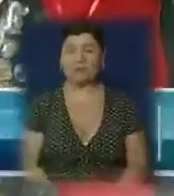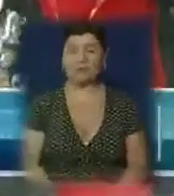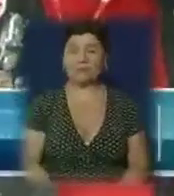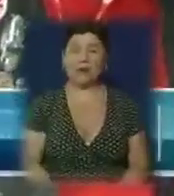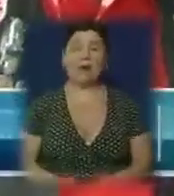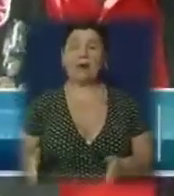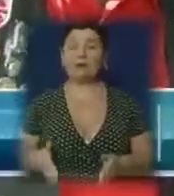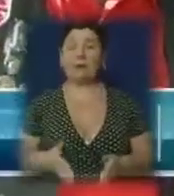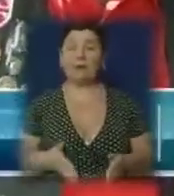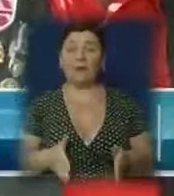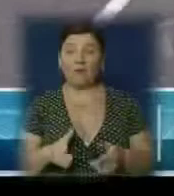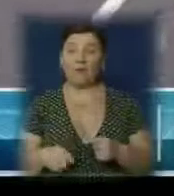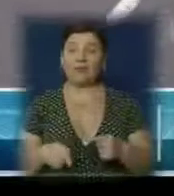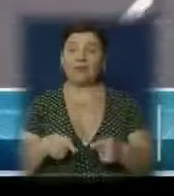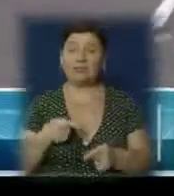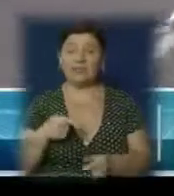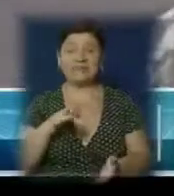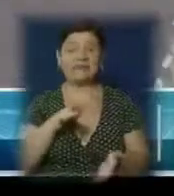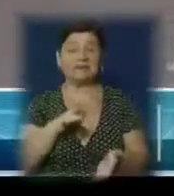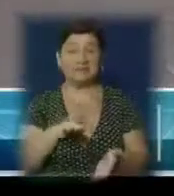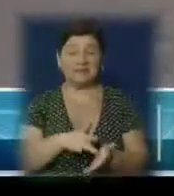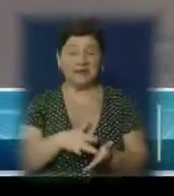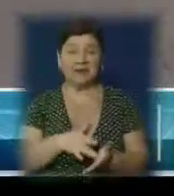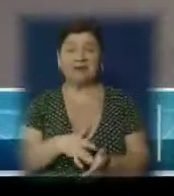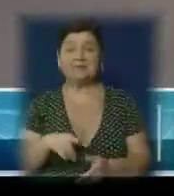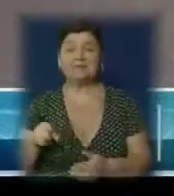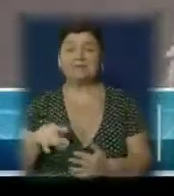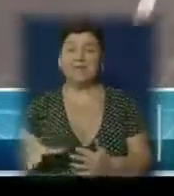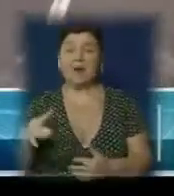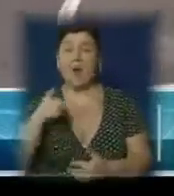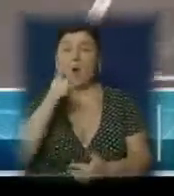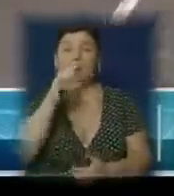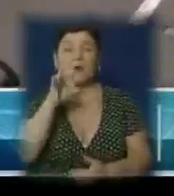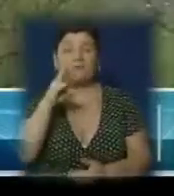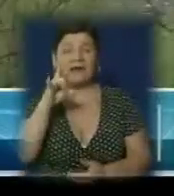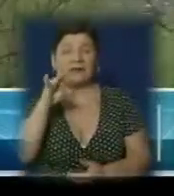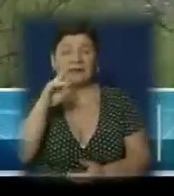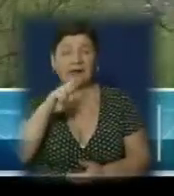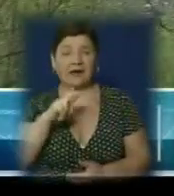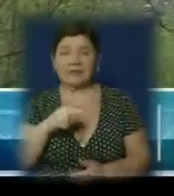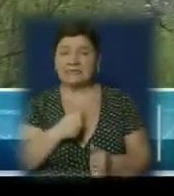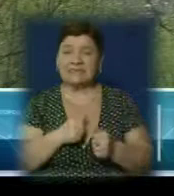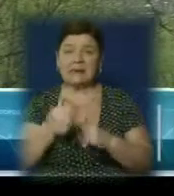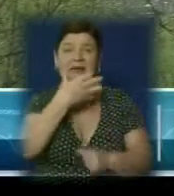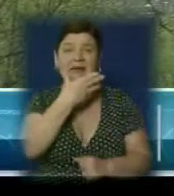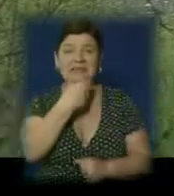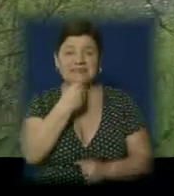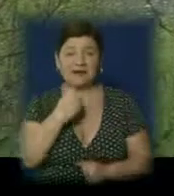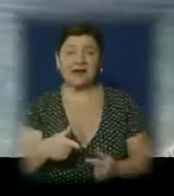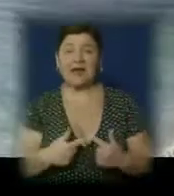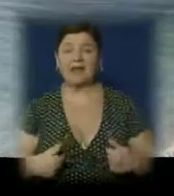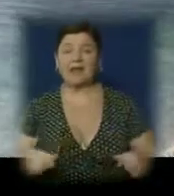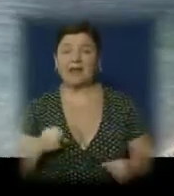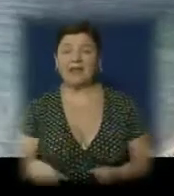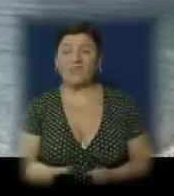Дорогою до ще незнаних місцин вони проїхались вздовж всієї Хорватії, яку вважають однією з найкрасивіших країн Європи.